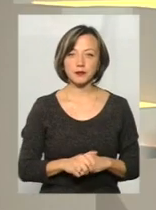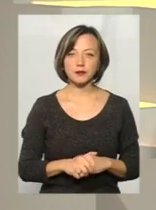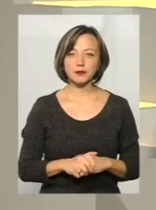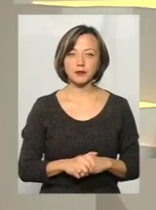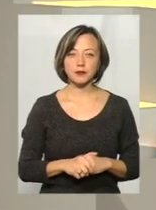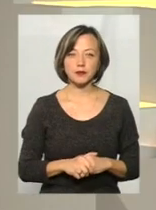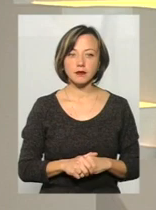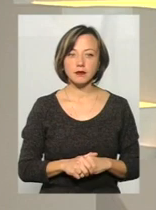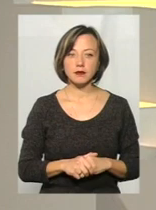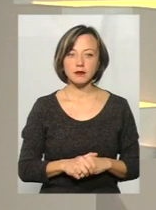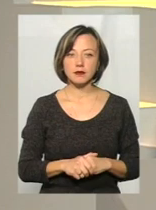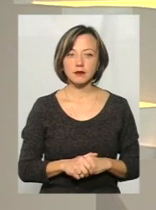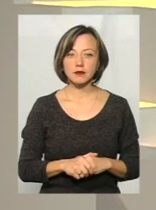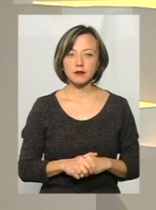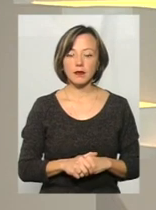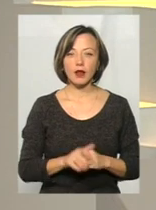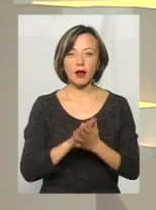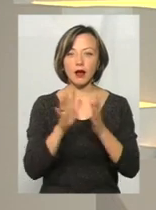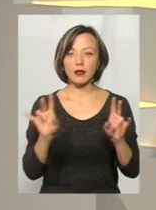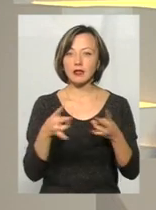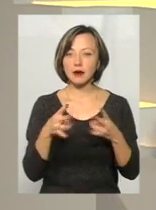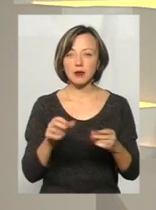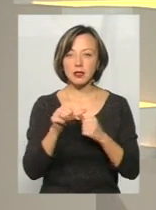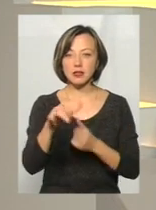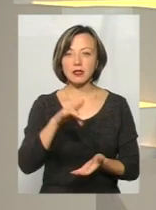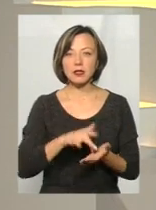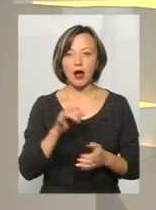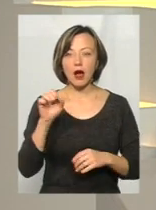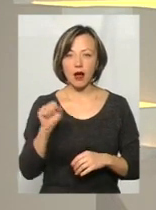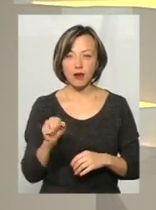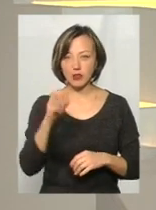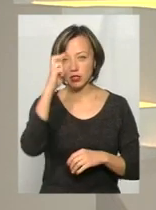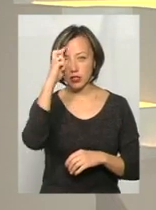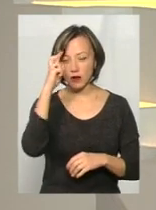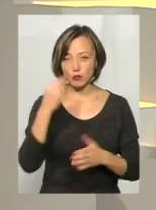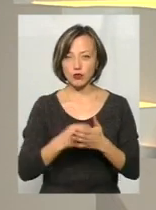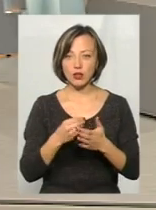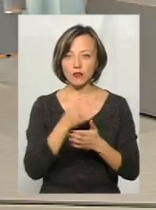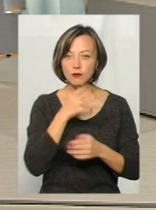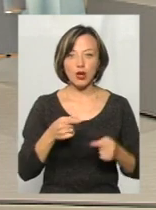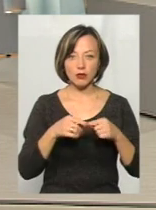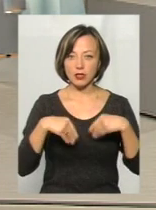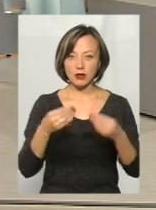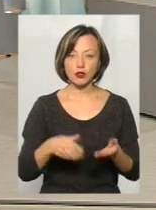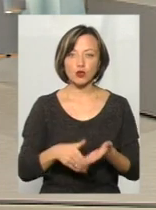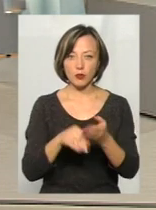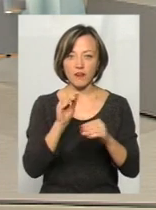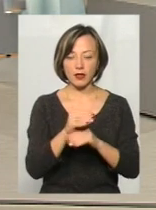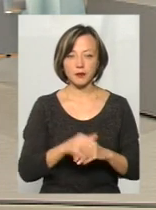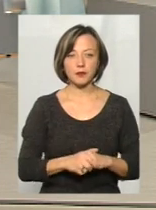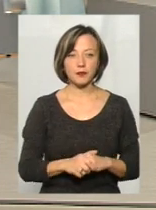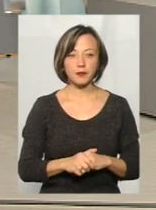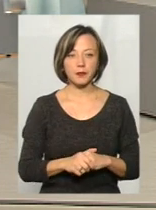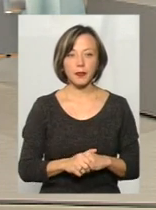камінь в урод треба не спрямовити не на децентралізацію, а в державний бюджет, який вчасно не надав ту субвенцію. Пане